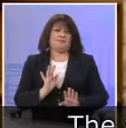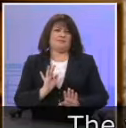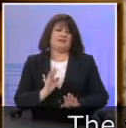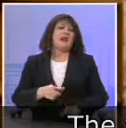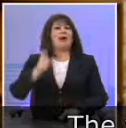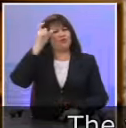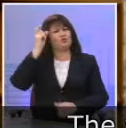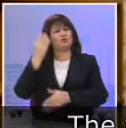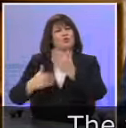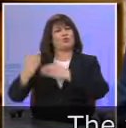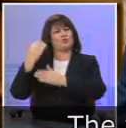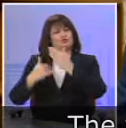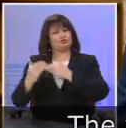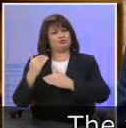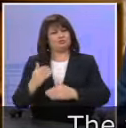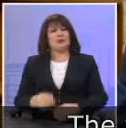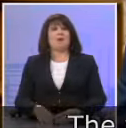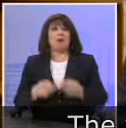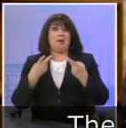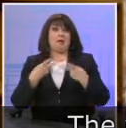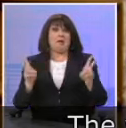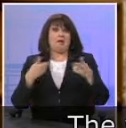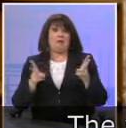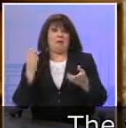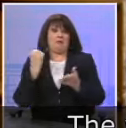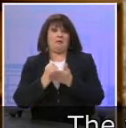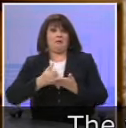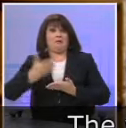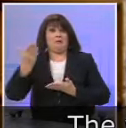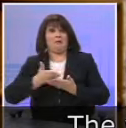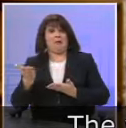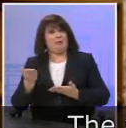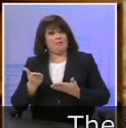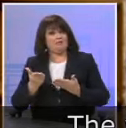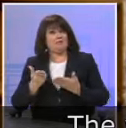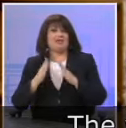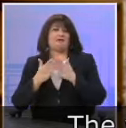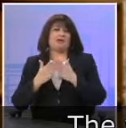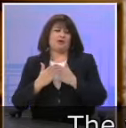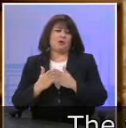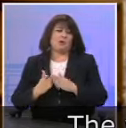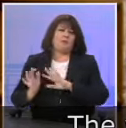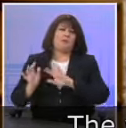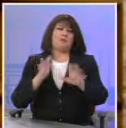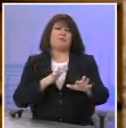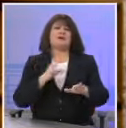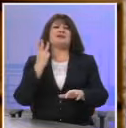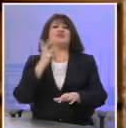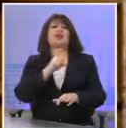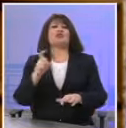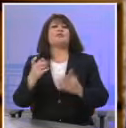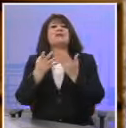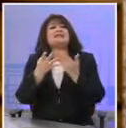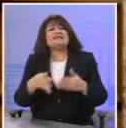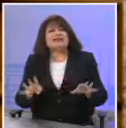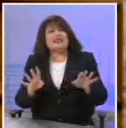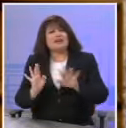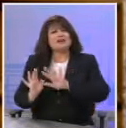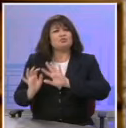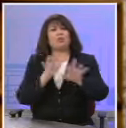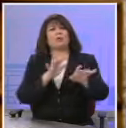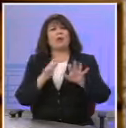Η απελευθέρωση της Βίζας είναι αυτή η οποία θα οδηγήσει άλλα 3 εκατομμύρια τους και παραπάνω τους συγγενείς τους να τους